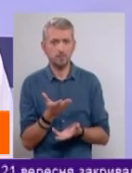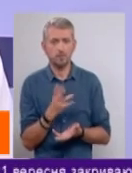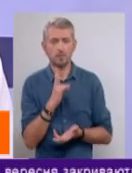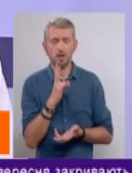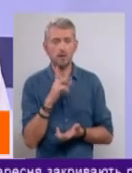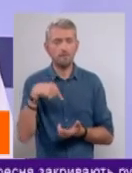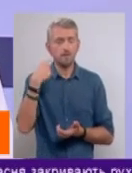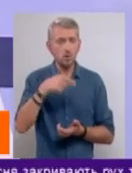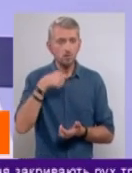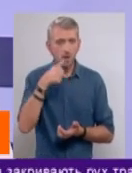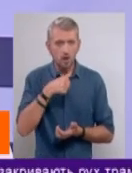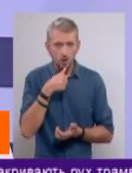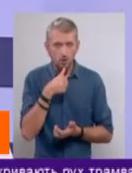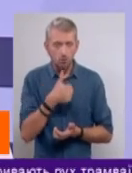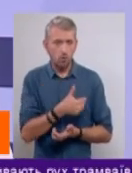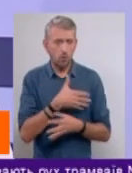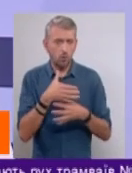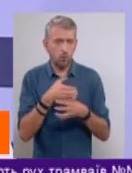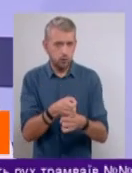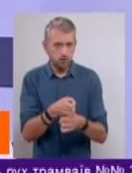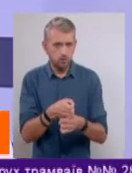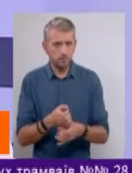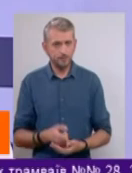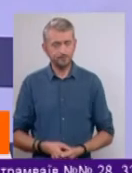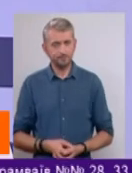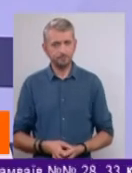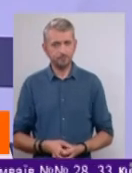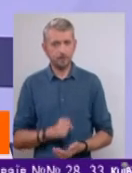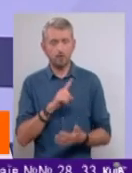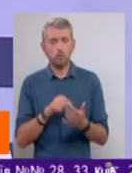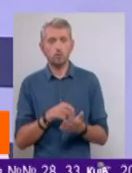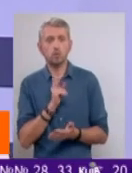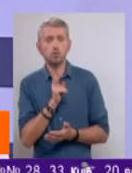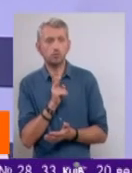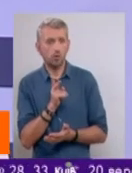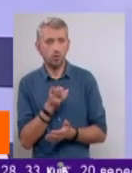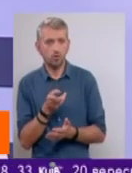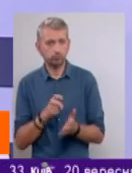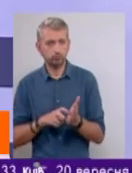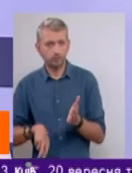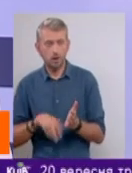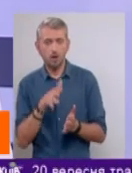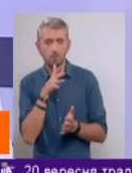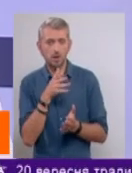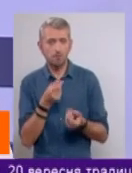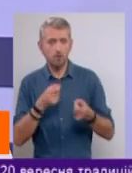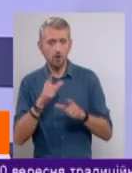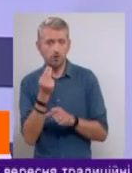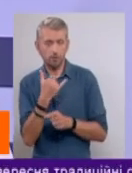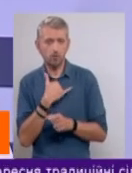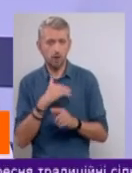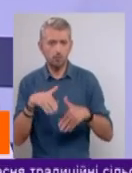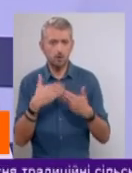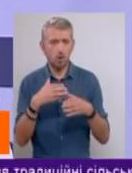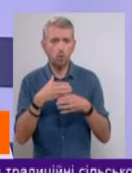В цьому году їх збираються урезати. Ну, то есть, вопрос, хто підпадет? При повышенні тарифів у нас предлагають